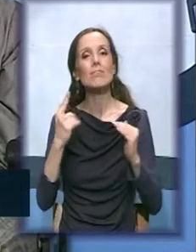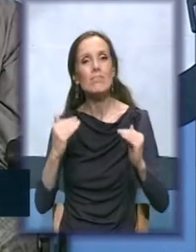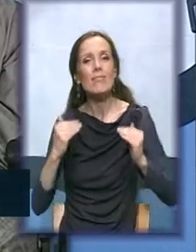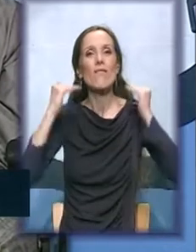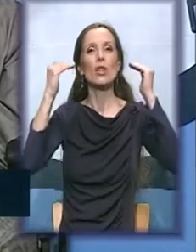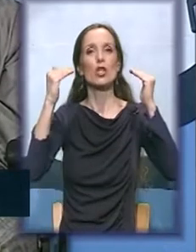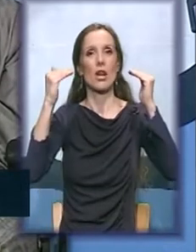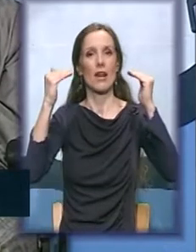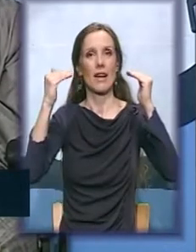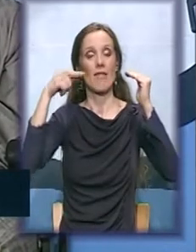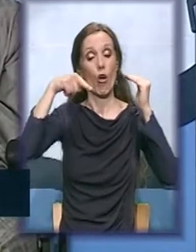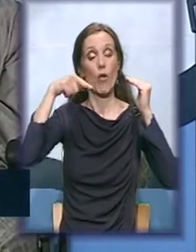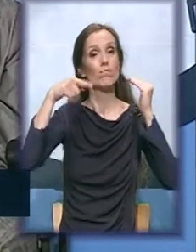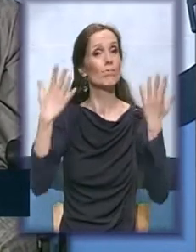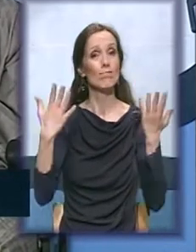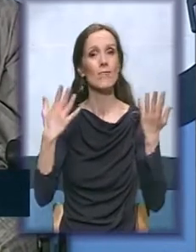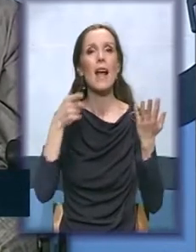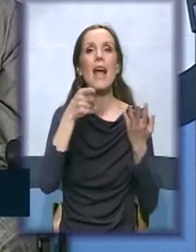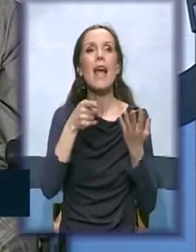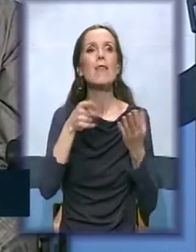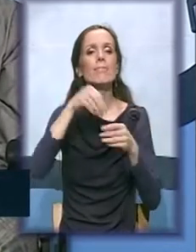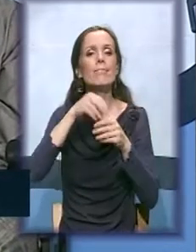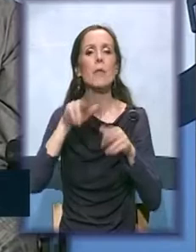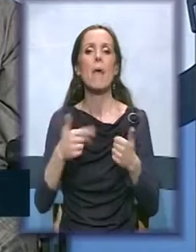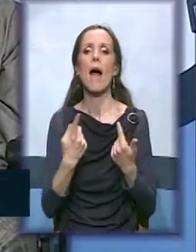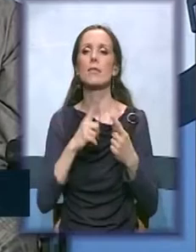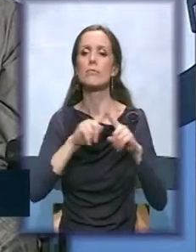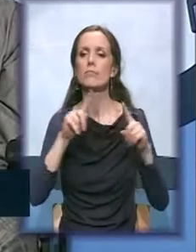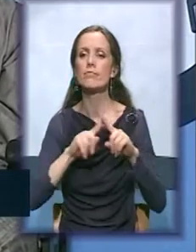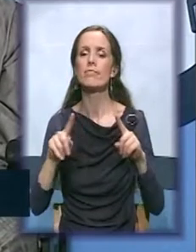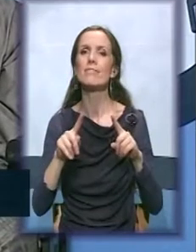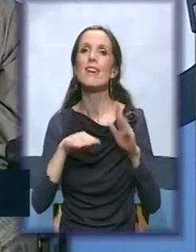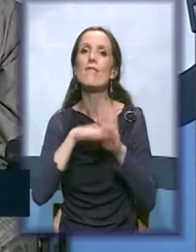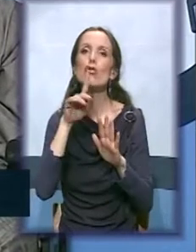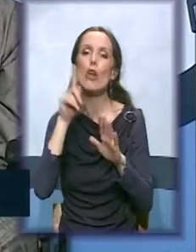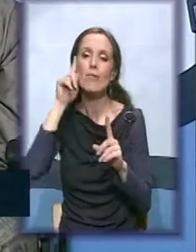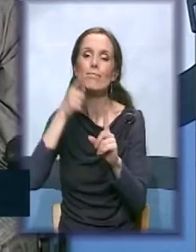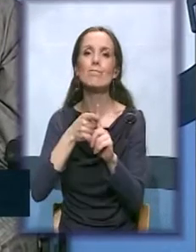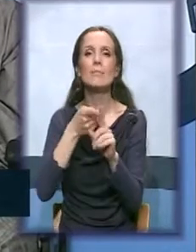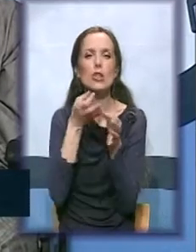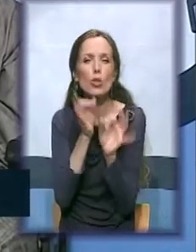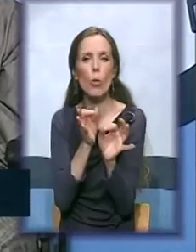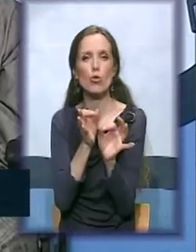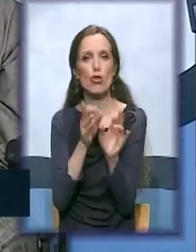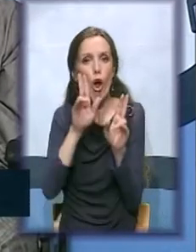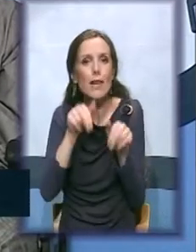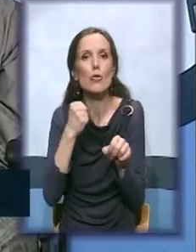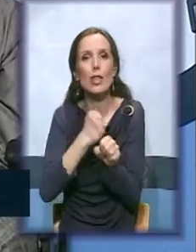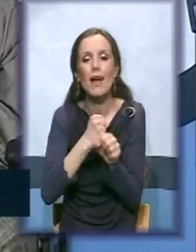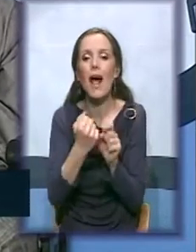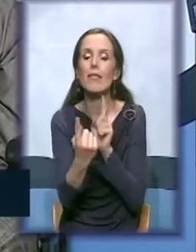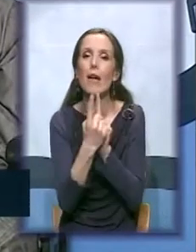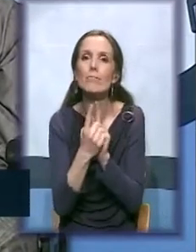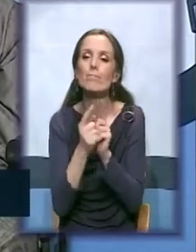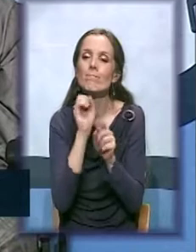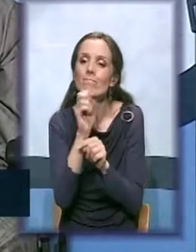Sve ono što je jako važno, stručan je deo priča, da bi mogli da raditi sa korisnicima.